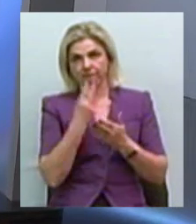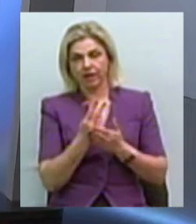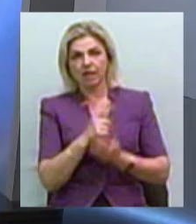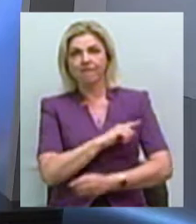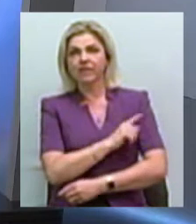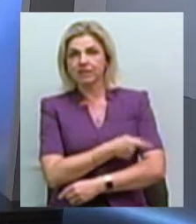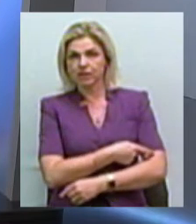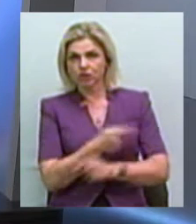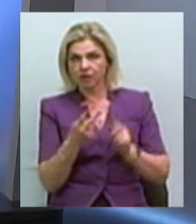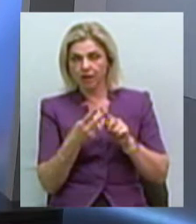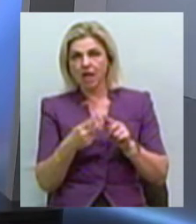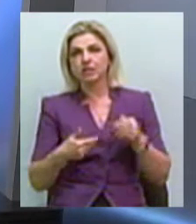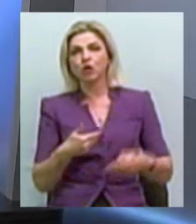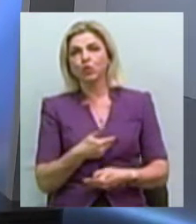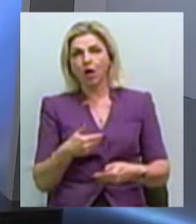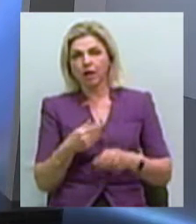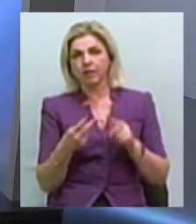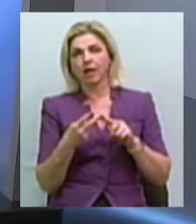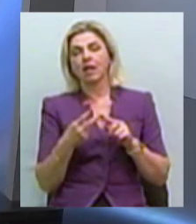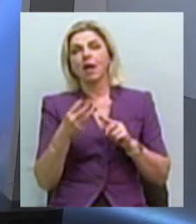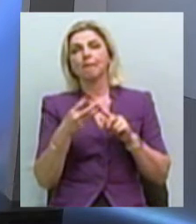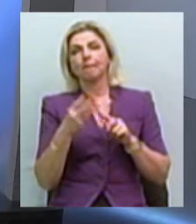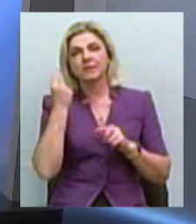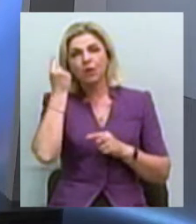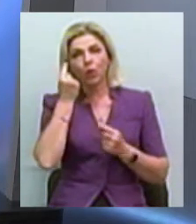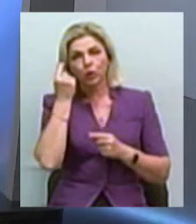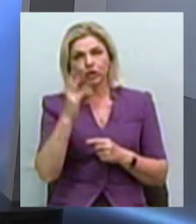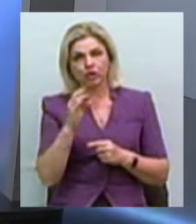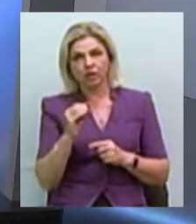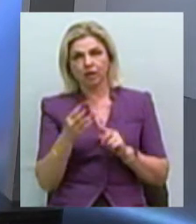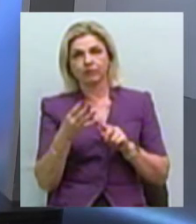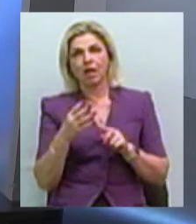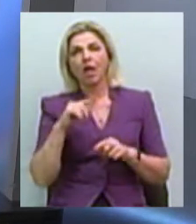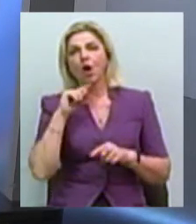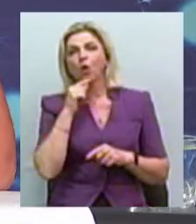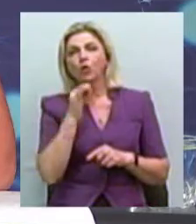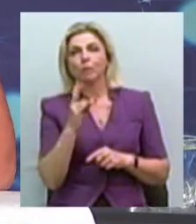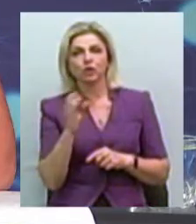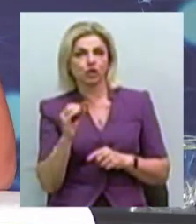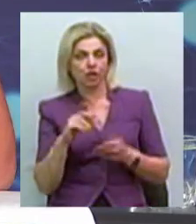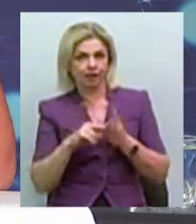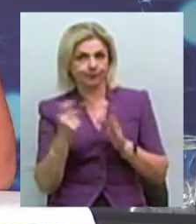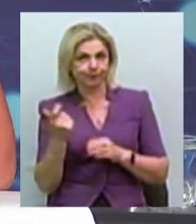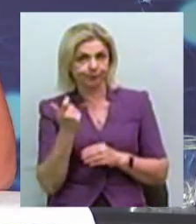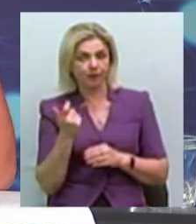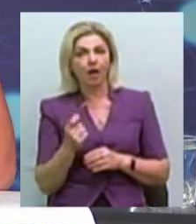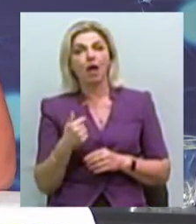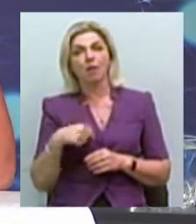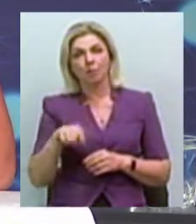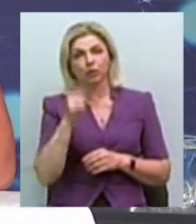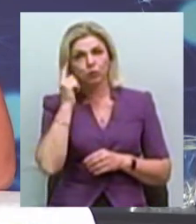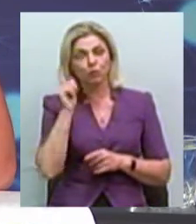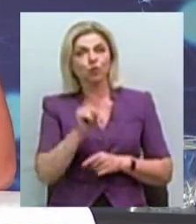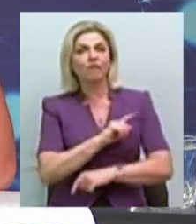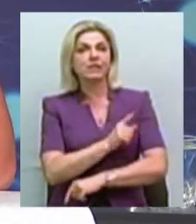насильство, це сексуальне насильство, це психологічне насильство і економічне насильство. Звичайно, нам завжди здається, що фізичне